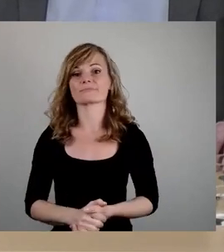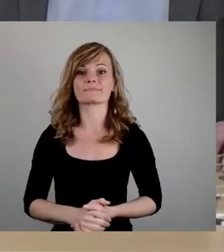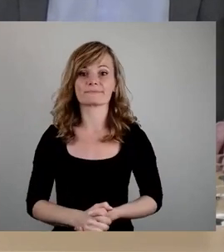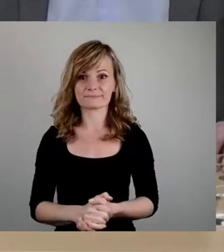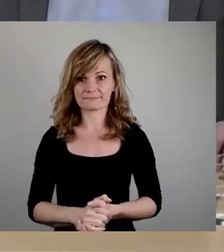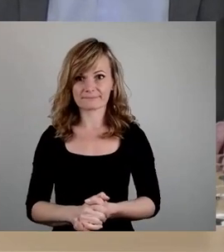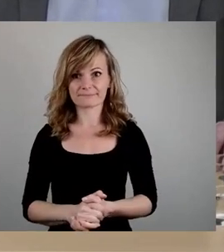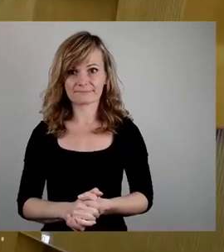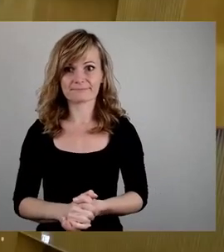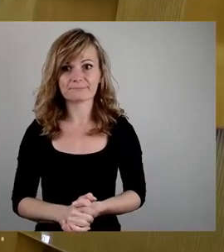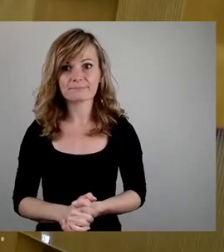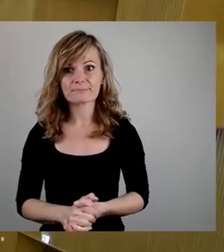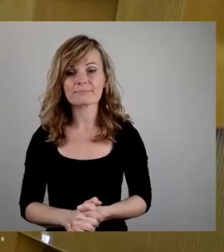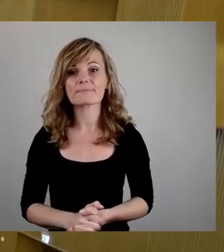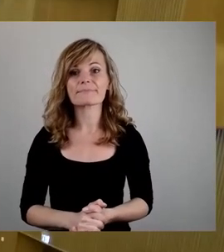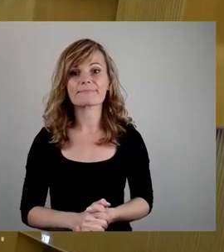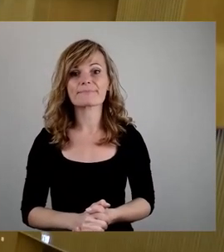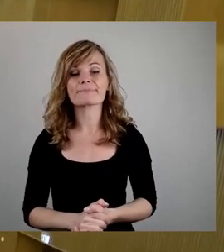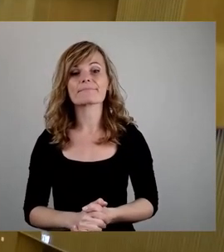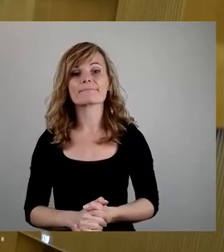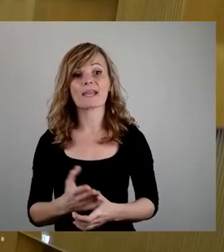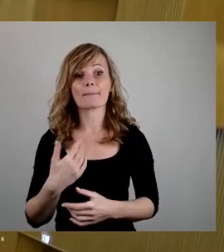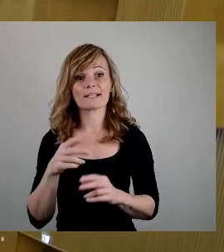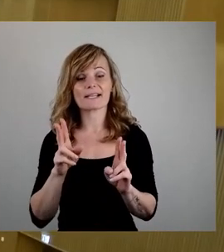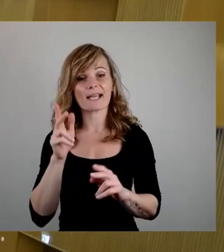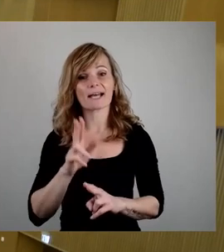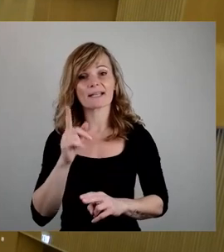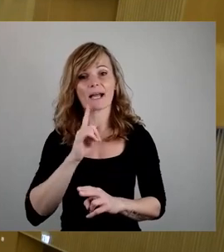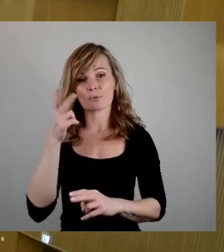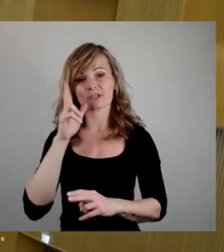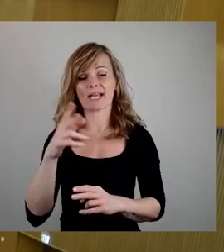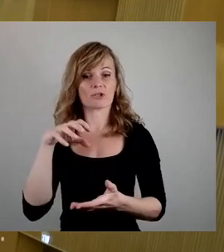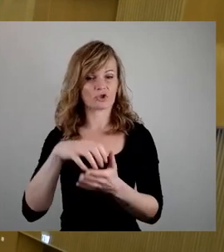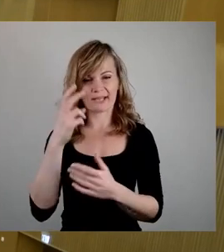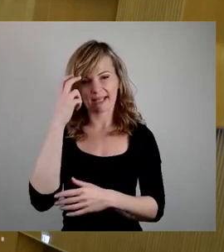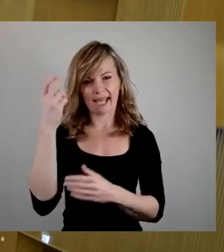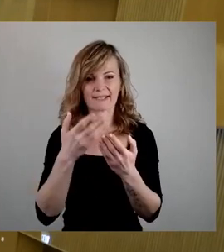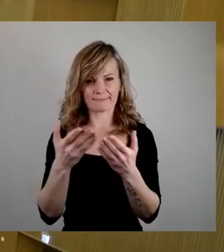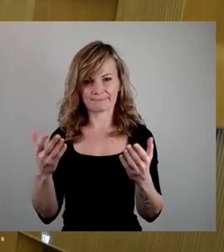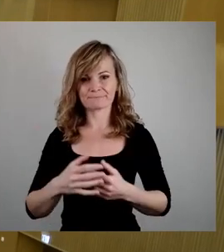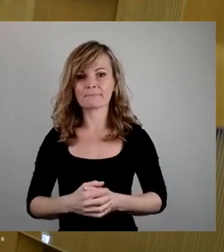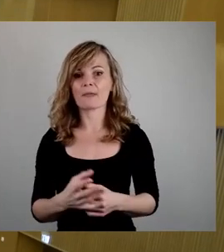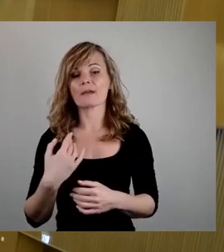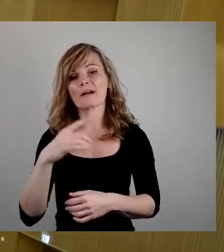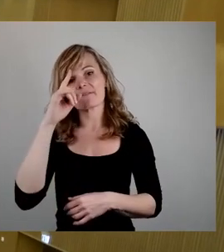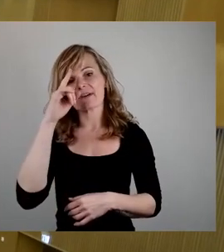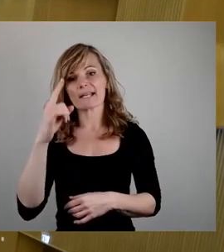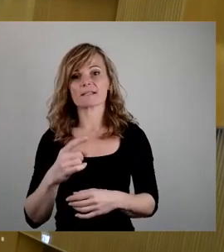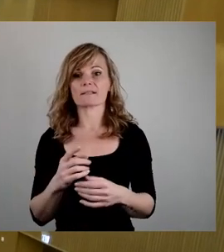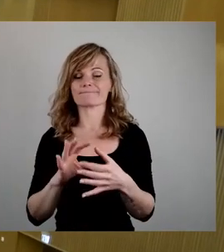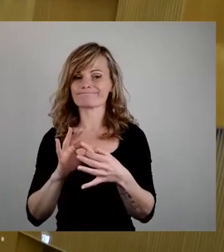Ja, meine sehr geehrten Damen und Herren Stadträte, Sie wissen, dass anlässlich des 60.